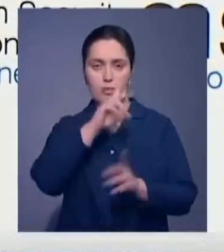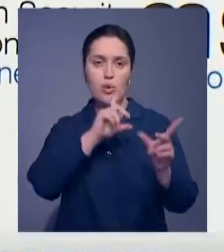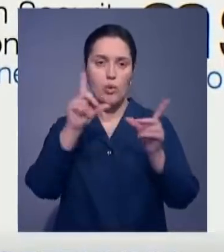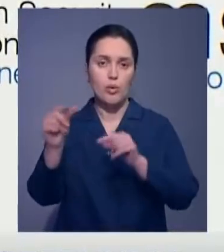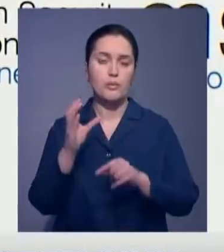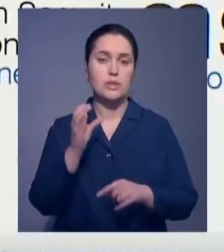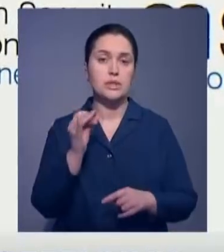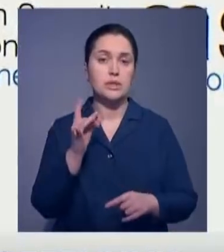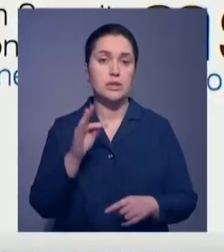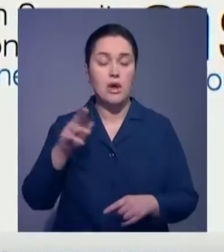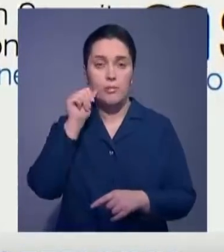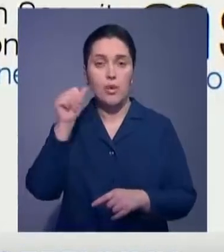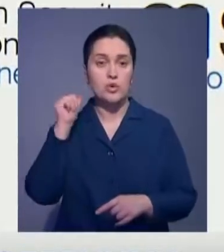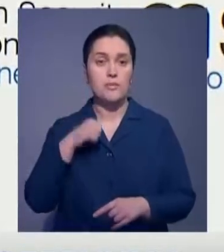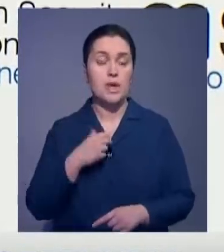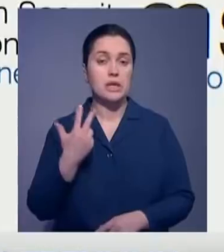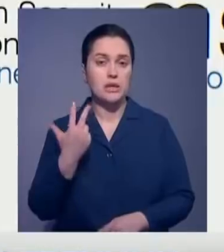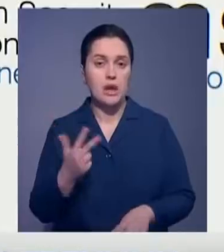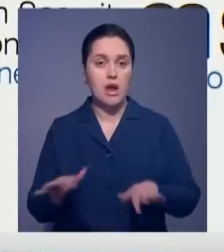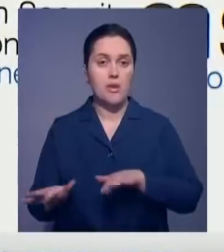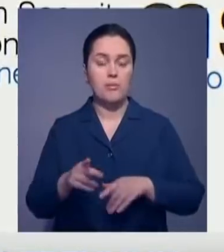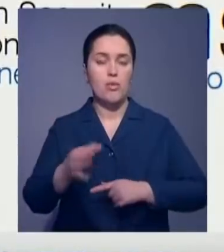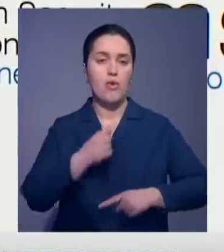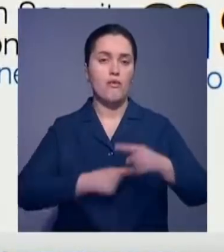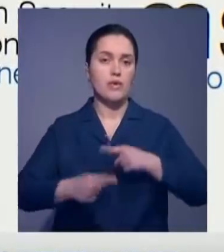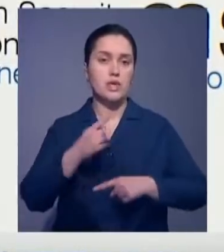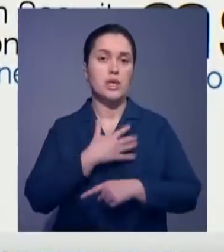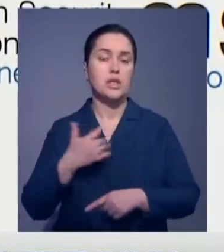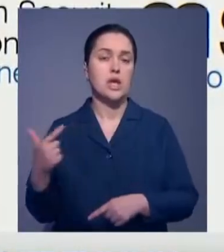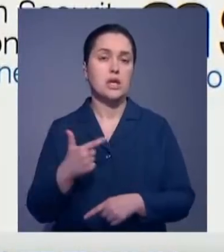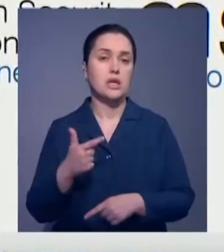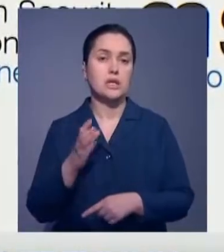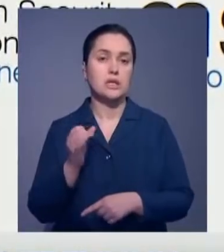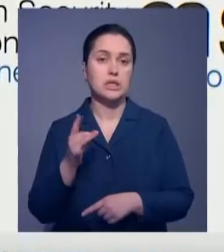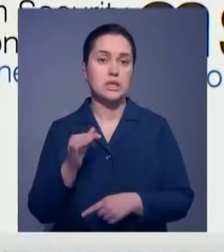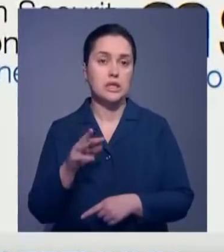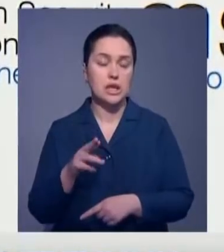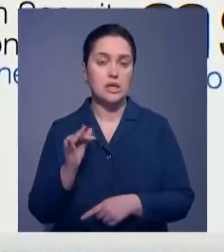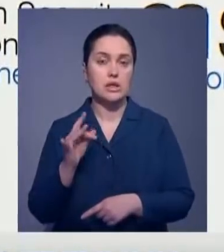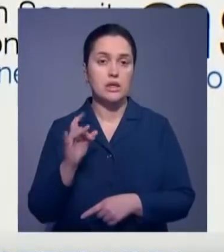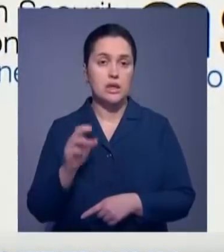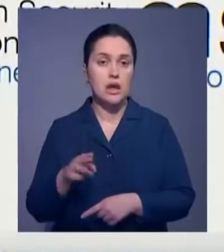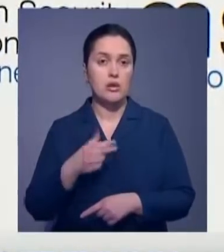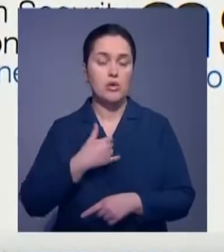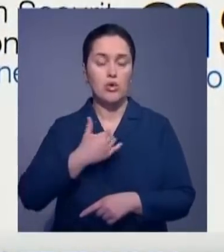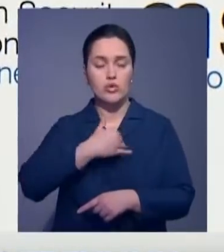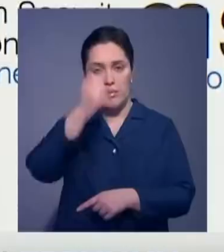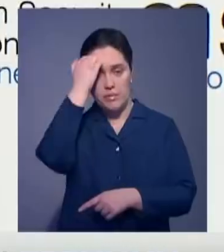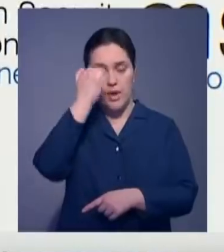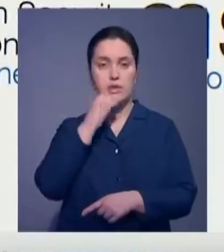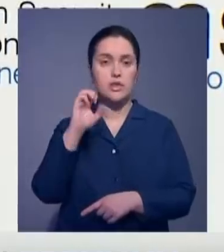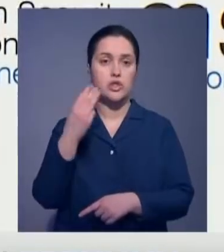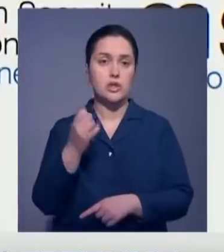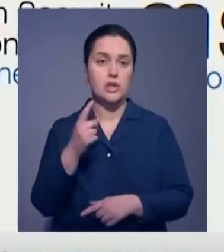В прошлом году мы провели три операции по возвращению наших граждан из Сирии и Ирака. Я хочу выразить благодарность США за